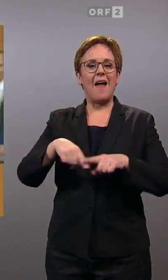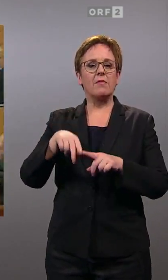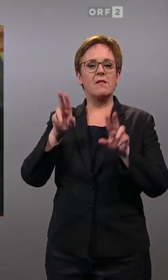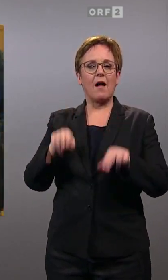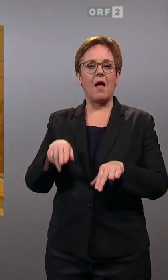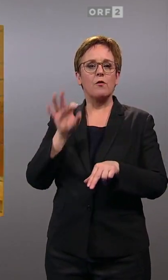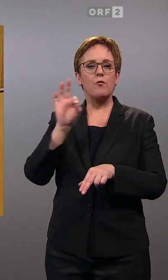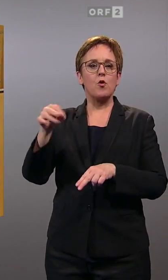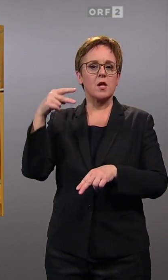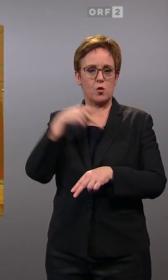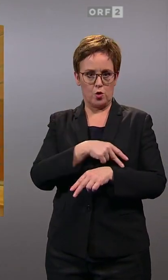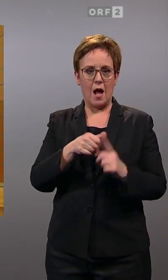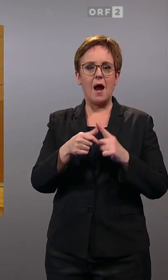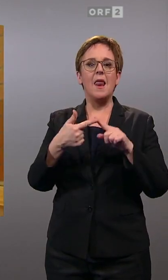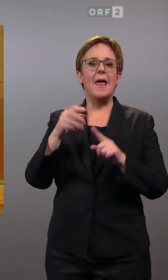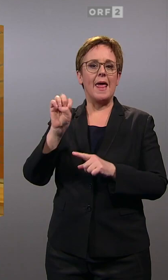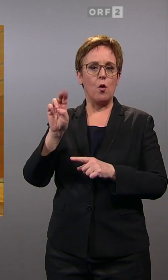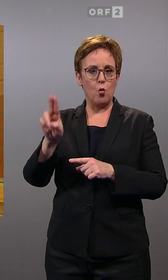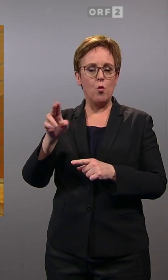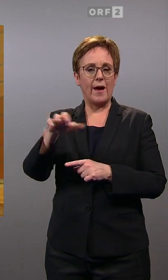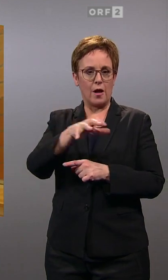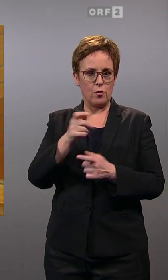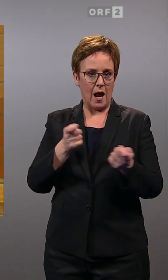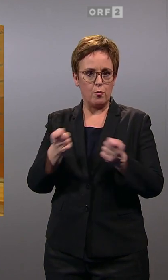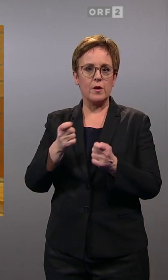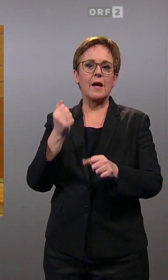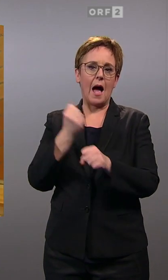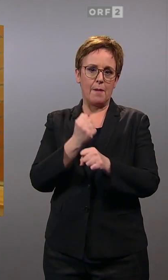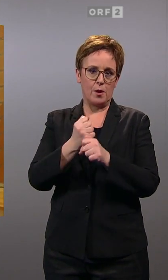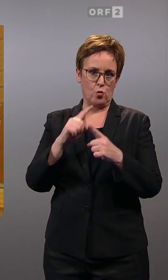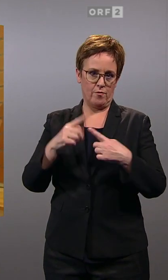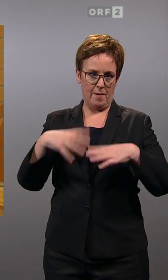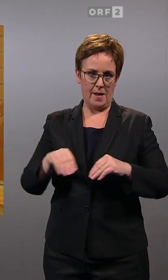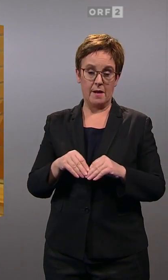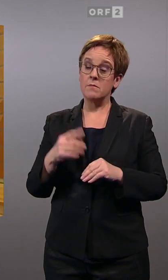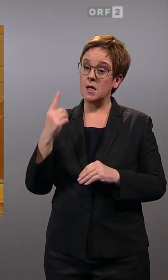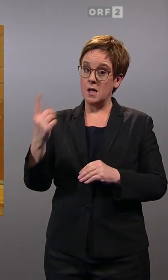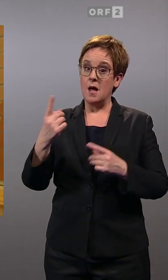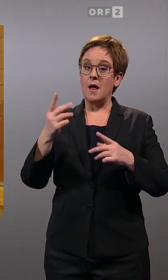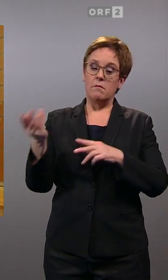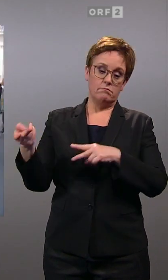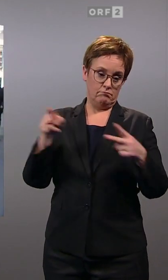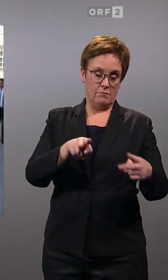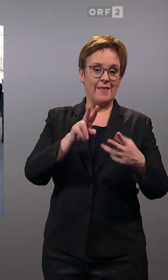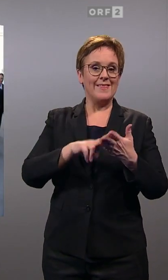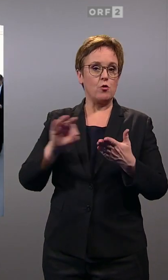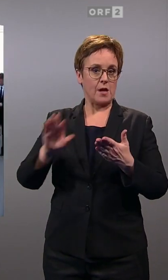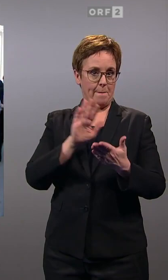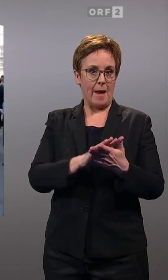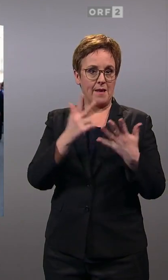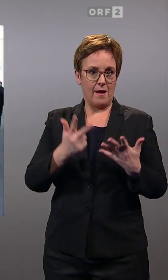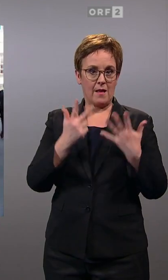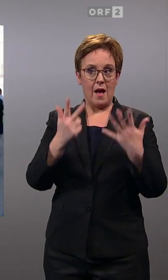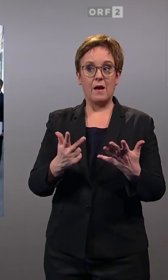Soziales, EU, Regionalpolitik, Arbeit und Familie. Acht Jahre bleibt sie nun in Niederösterreich, bis Parteichef